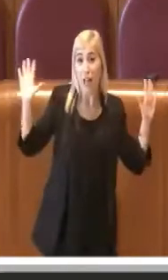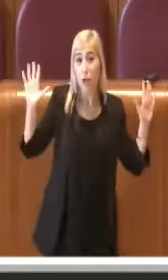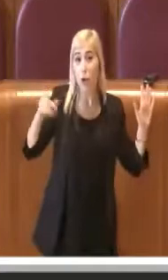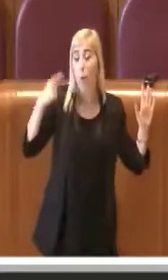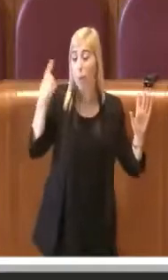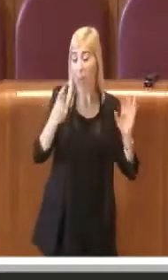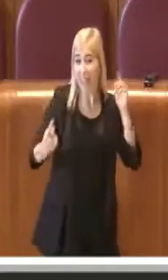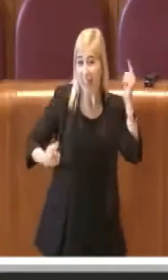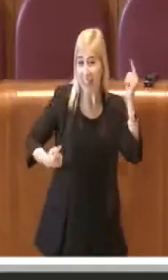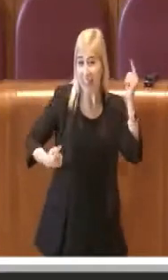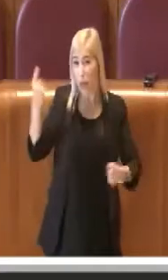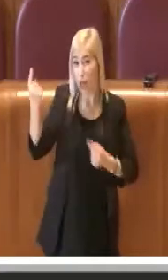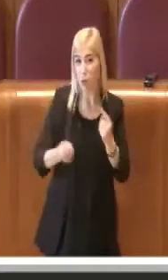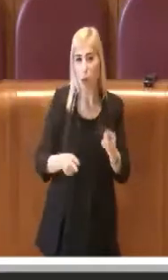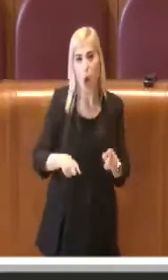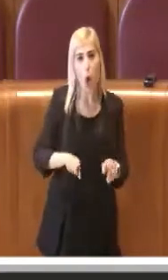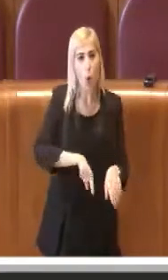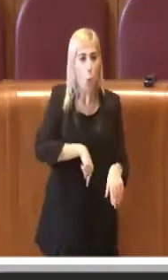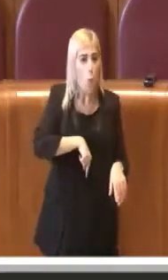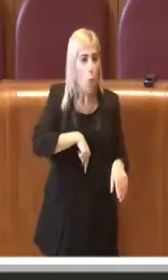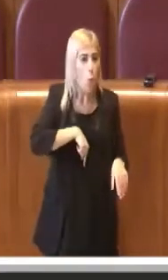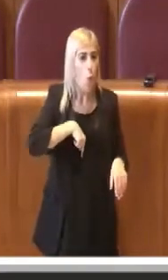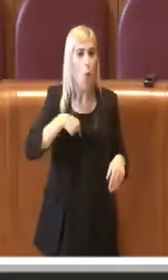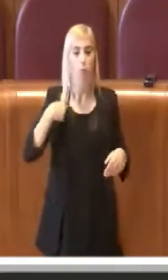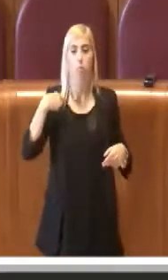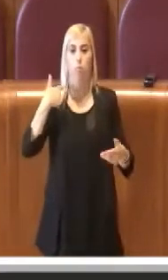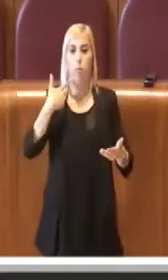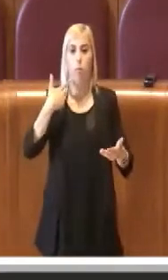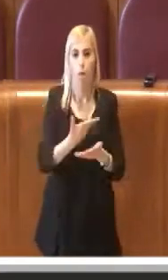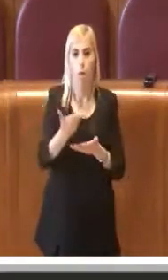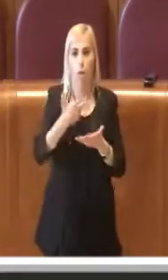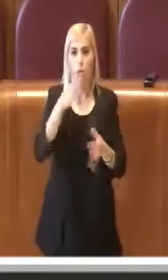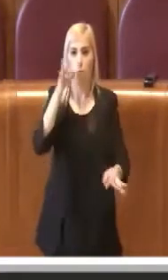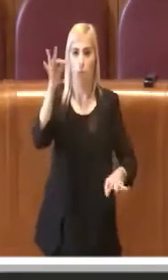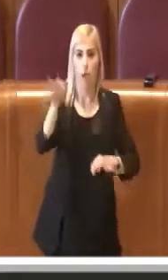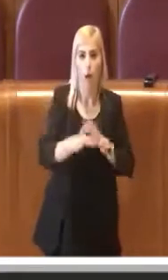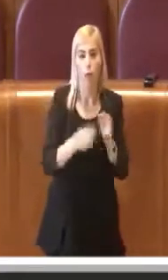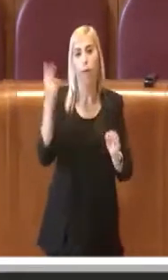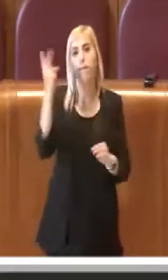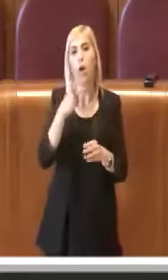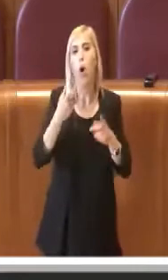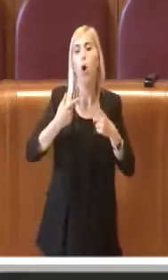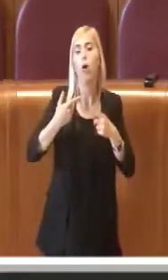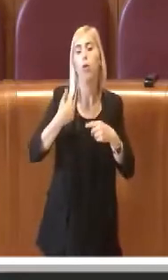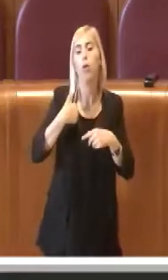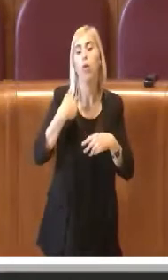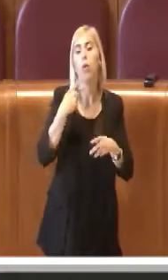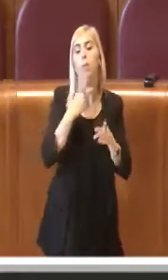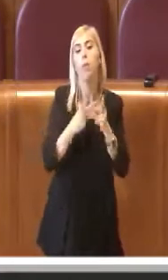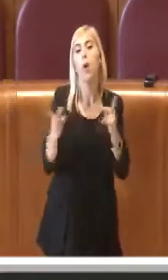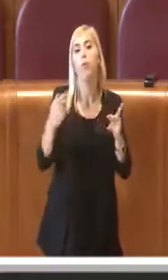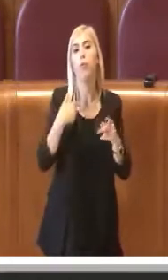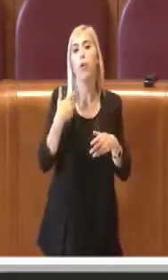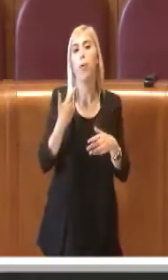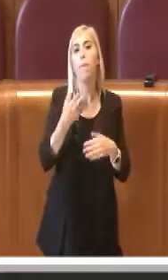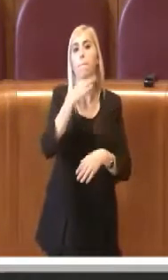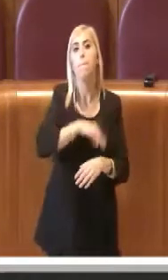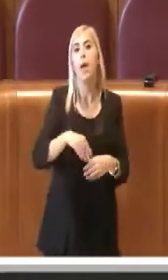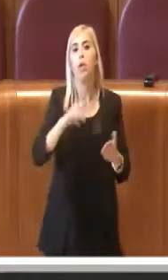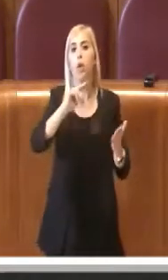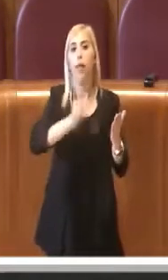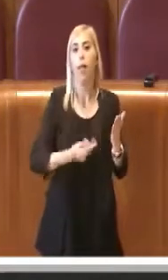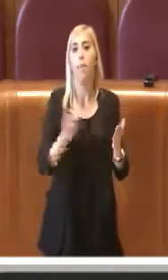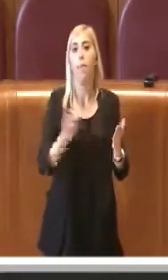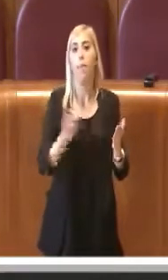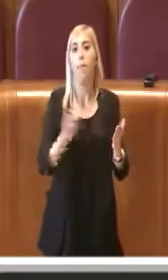che abbiamo lungamente affrontato in commissione, ma cercherò di stare nel merito della delibera di cui la mozione chiede il